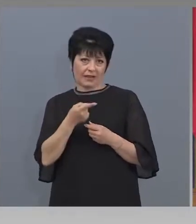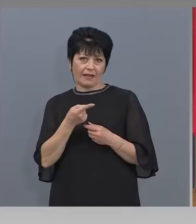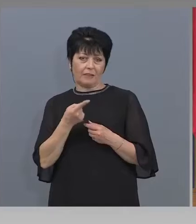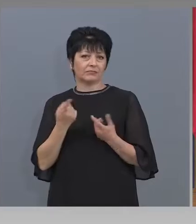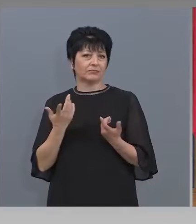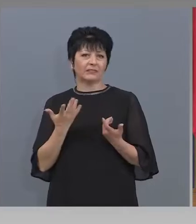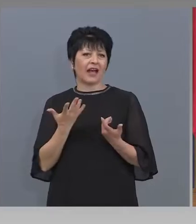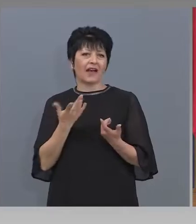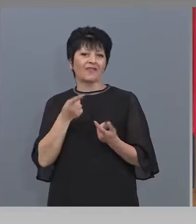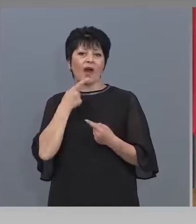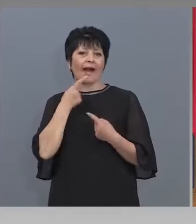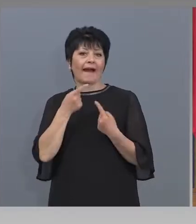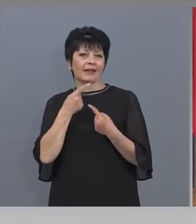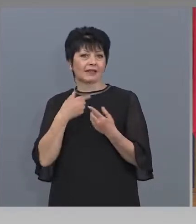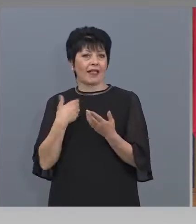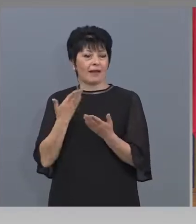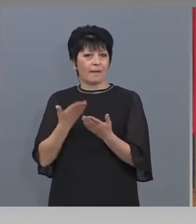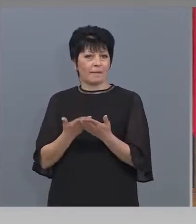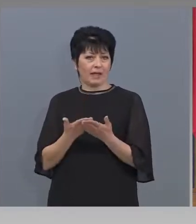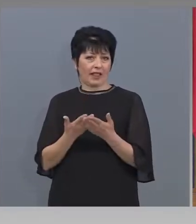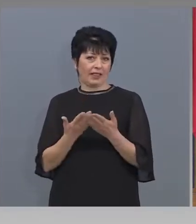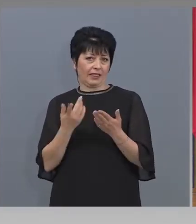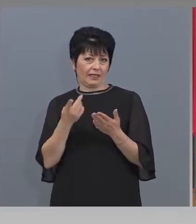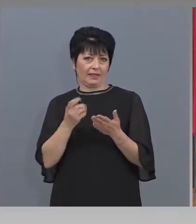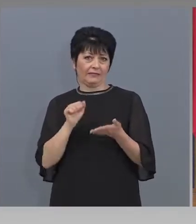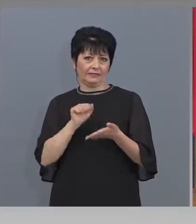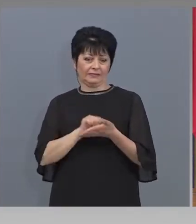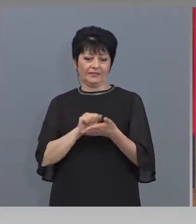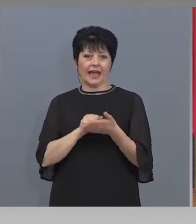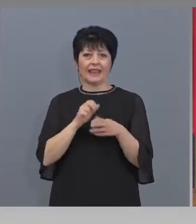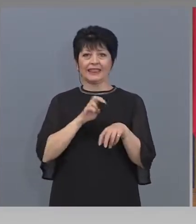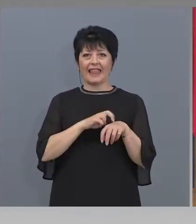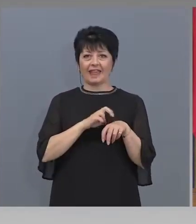какво е казвала преддневник. Моята визия е, че